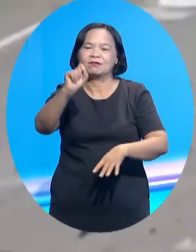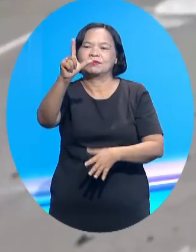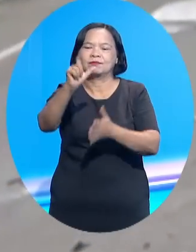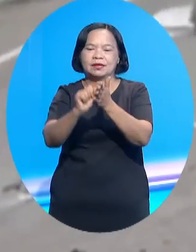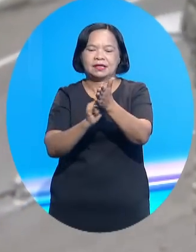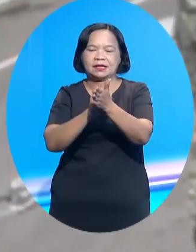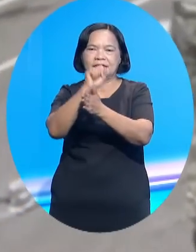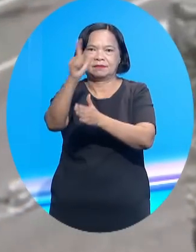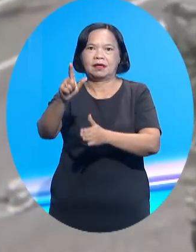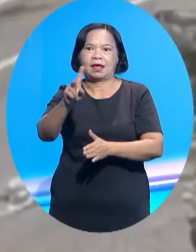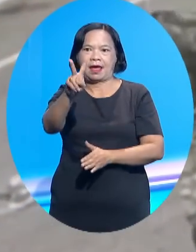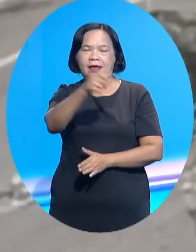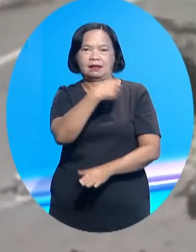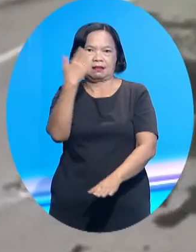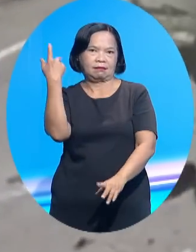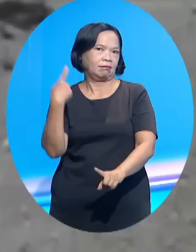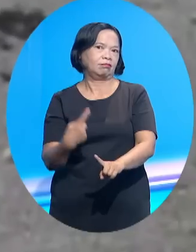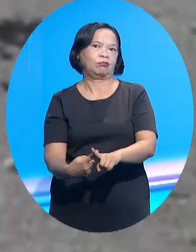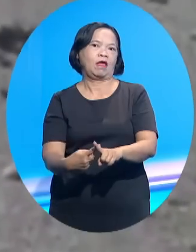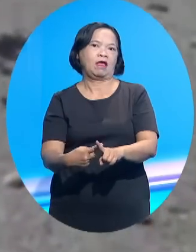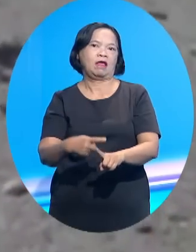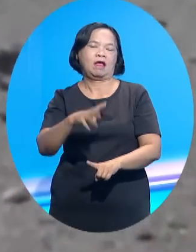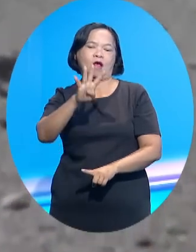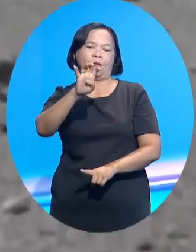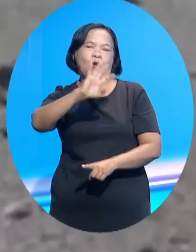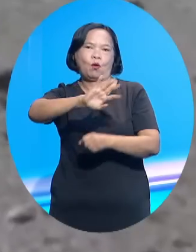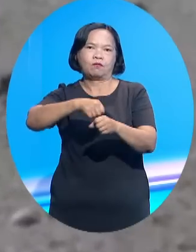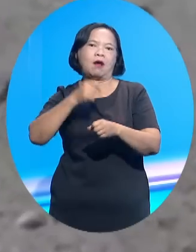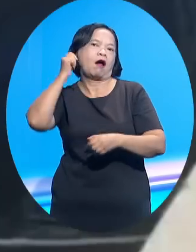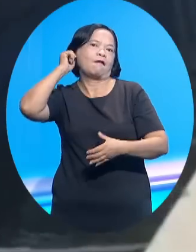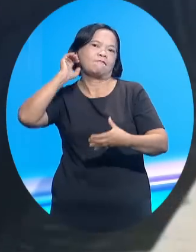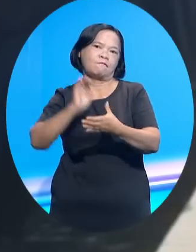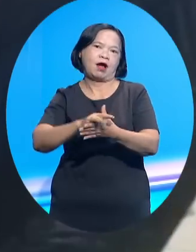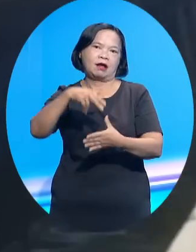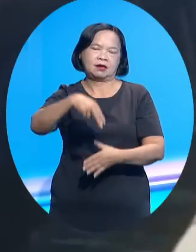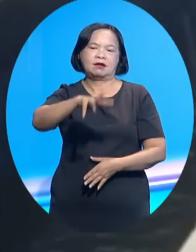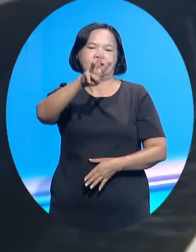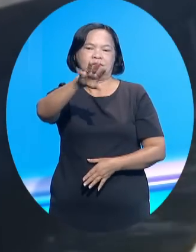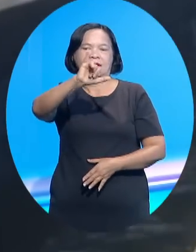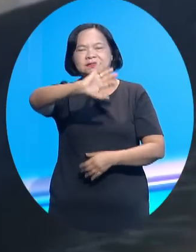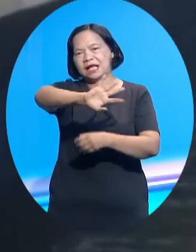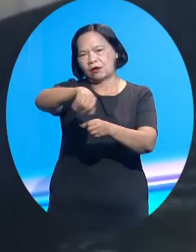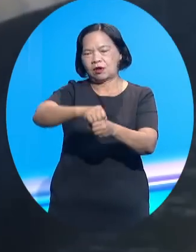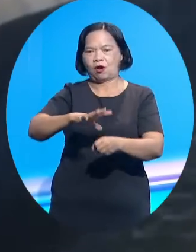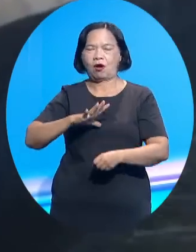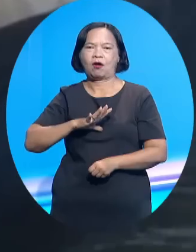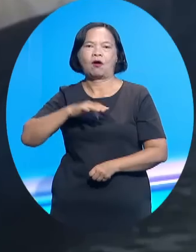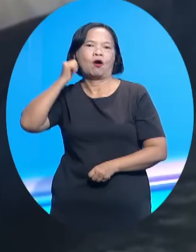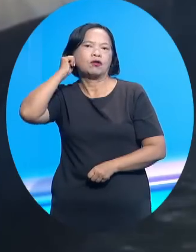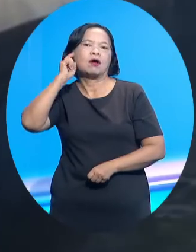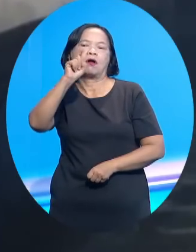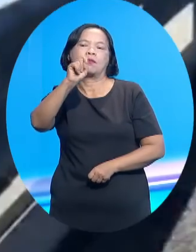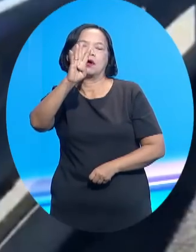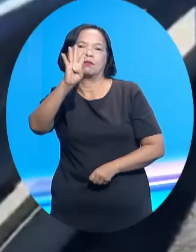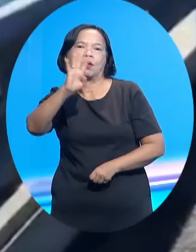7 đã khiến hai dân thường thiệt mạng là Alexei Kulik, 40 tuổi, và người vợ Natalia, 36 tuổi. Cô con gái Angelina, 14